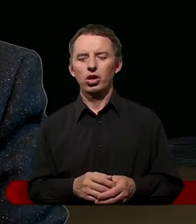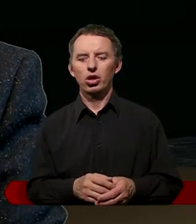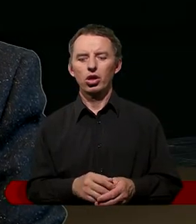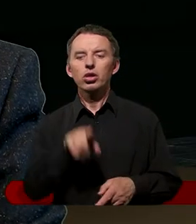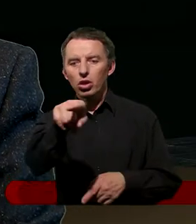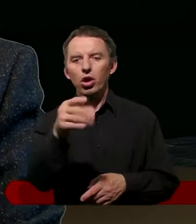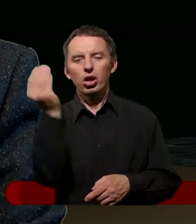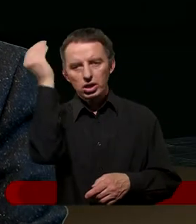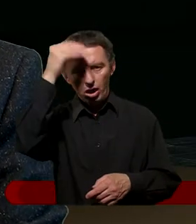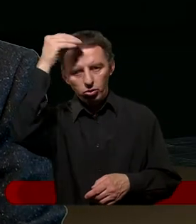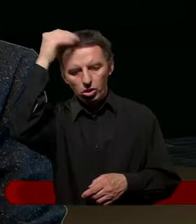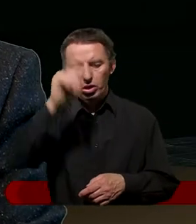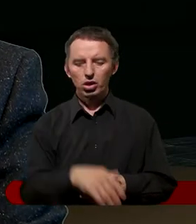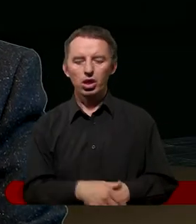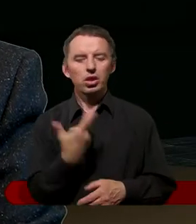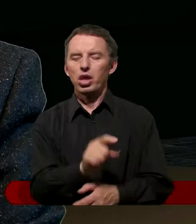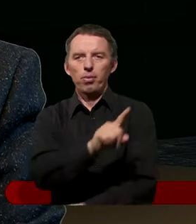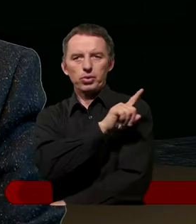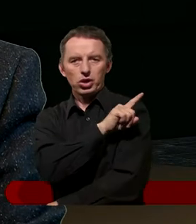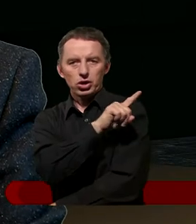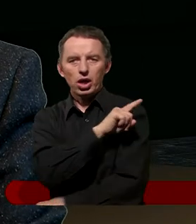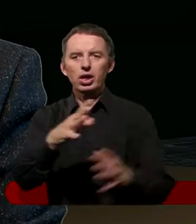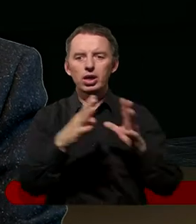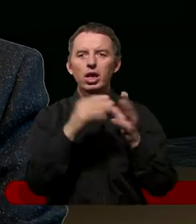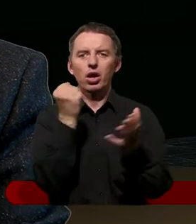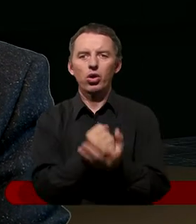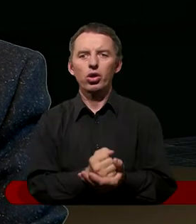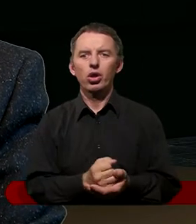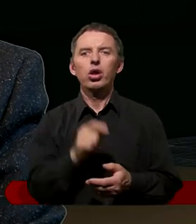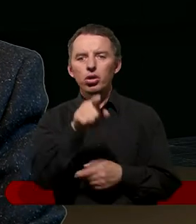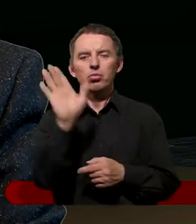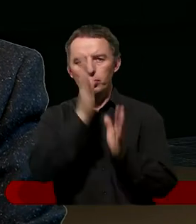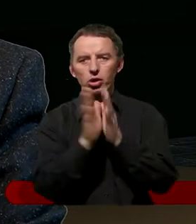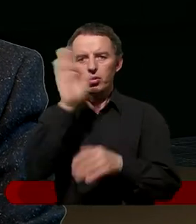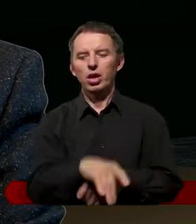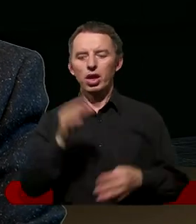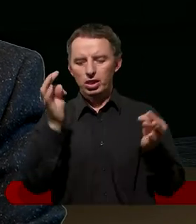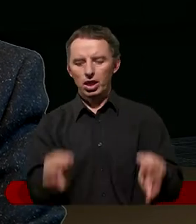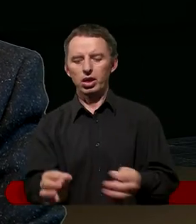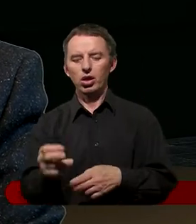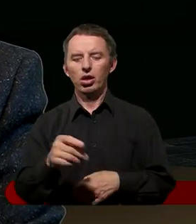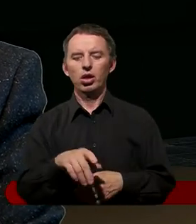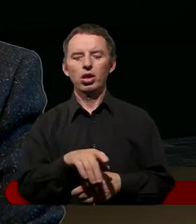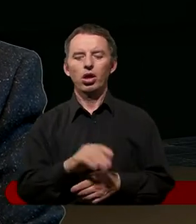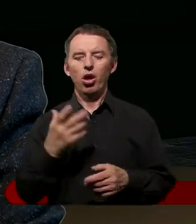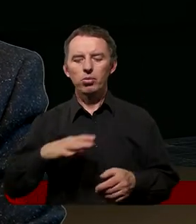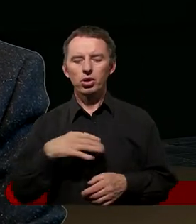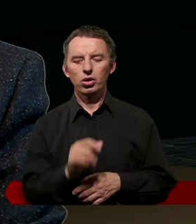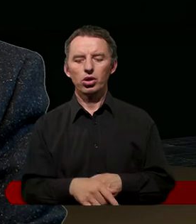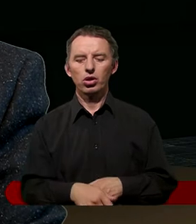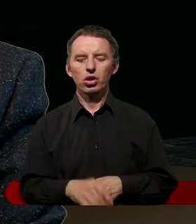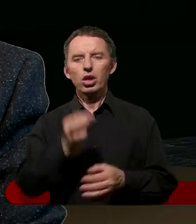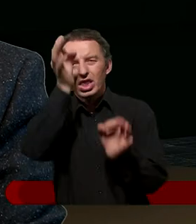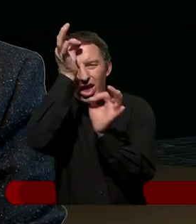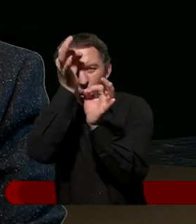historia już nauczyła, że kiedyś, kiedy nie przestrzegali zakonu, to poszli w niewolę, a teraz oni nie chcą tego potworzyć, oni chcą